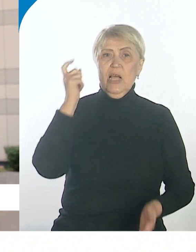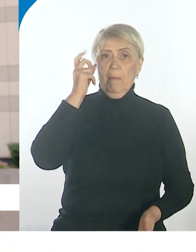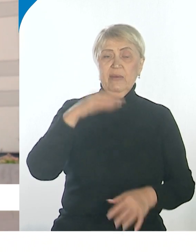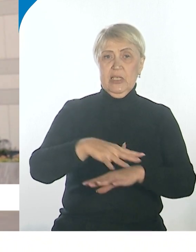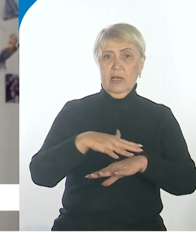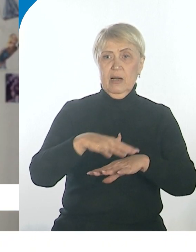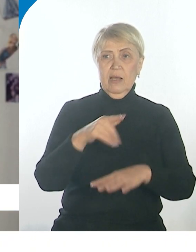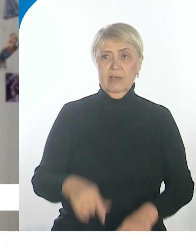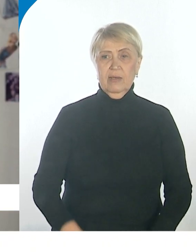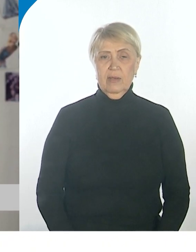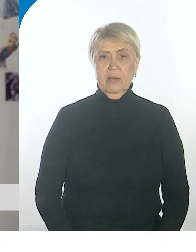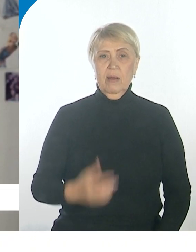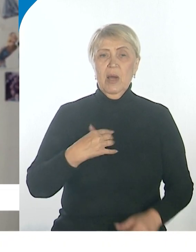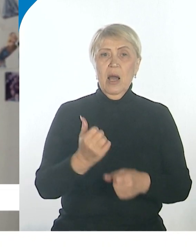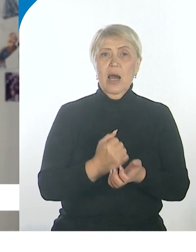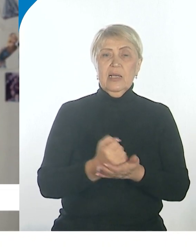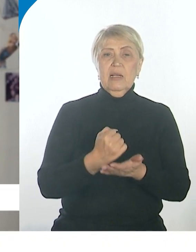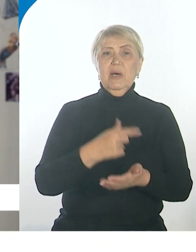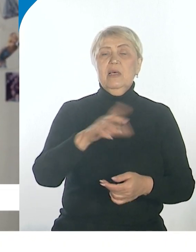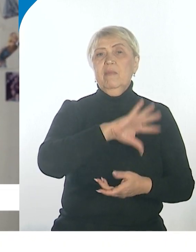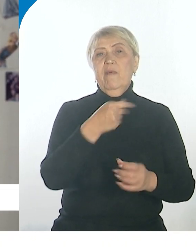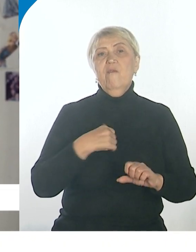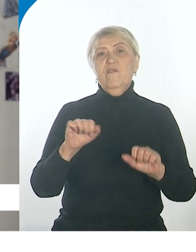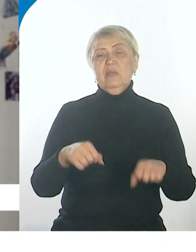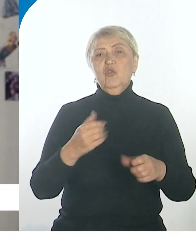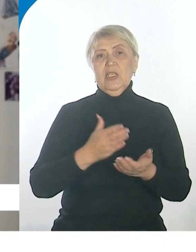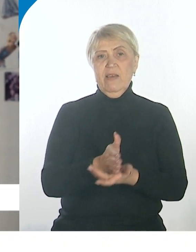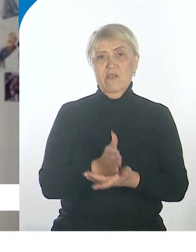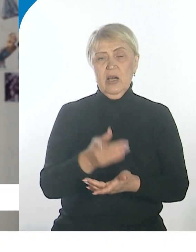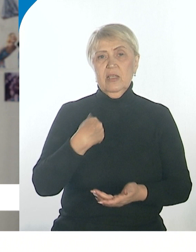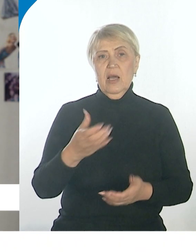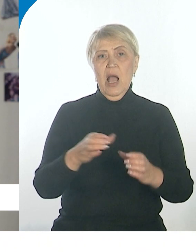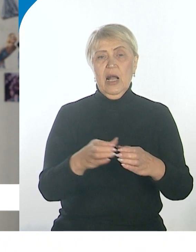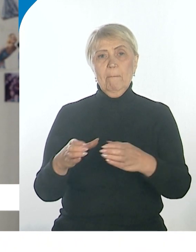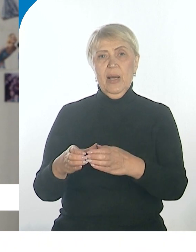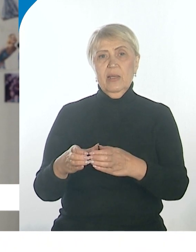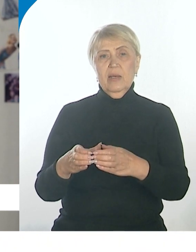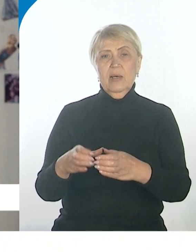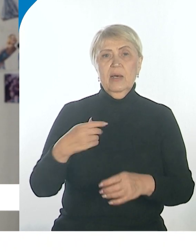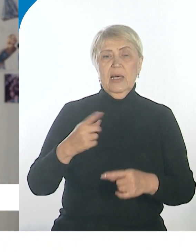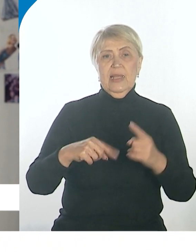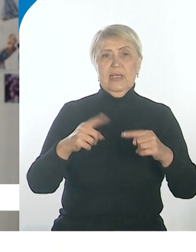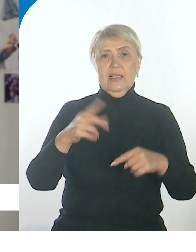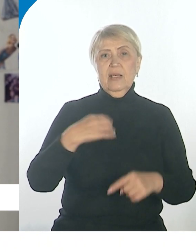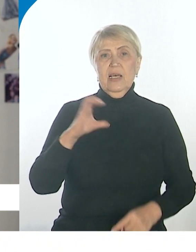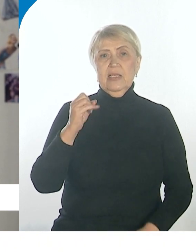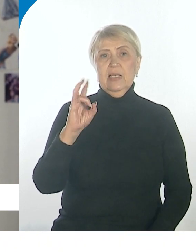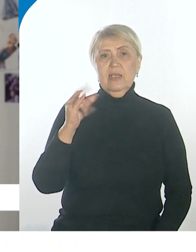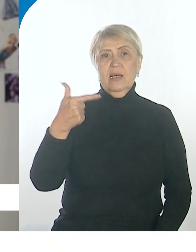края. Мы разрабатываем возможности выхода компании на страны СНГ.